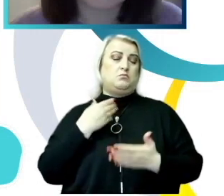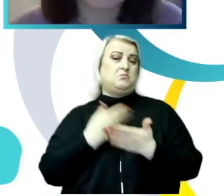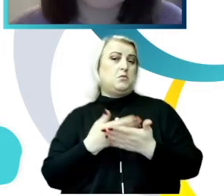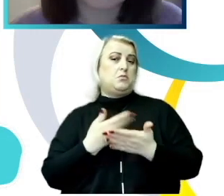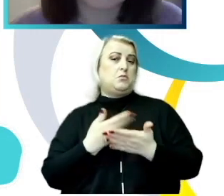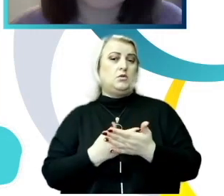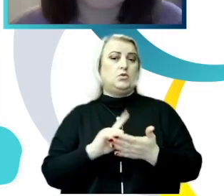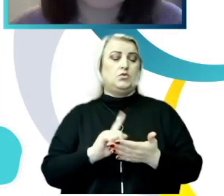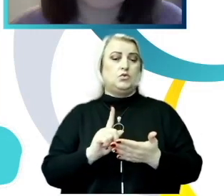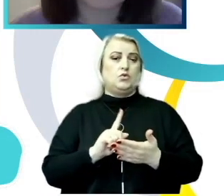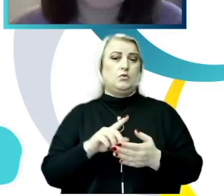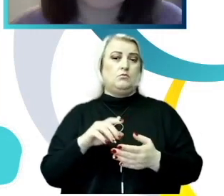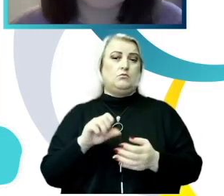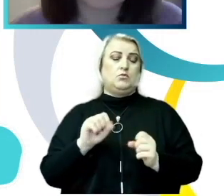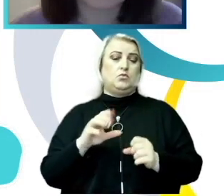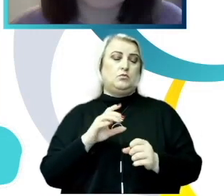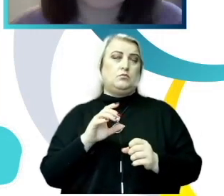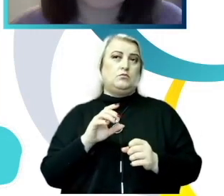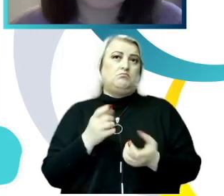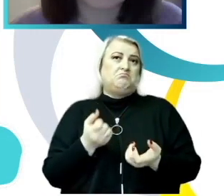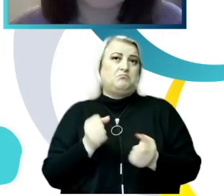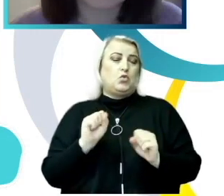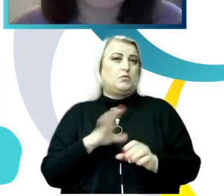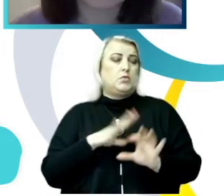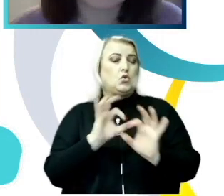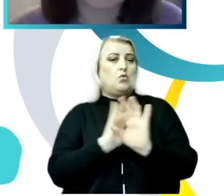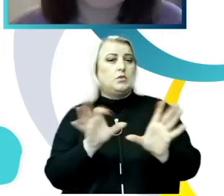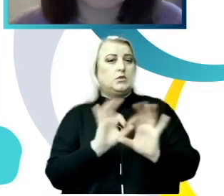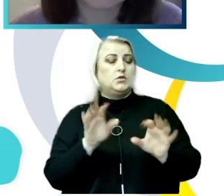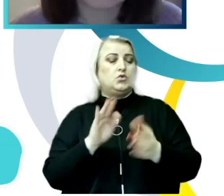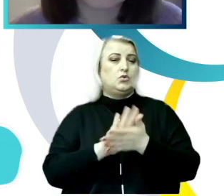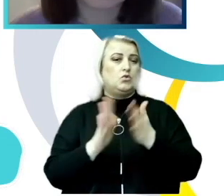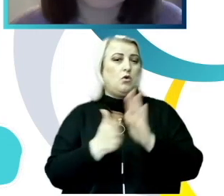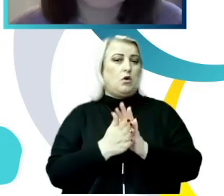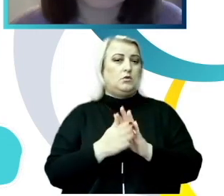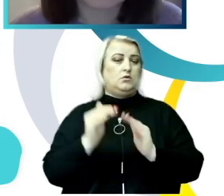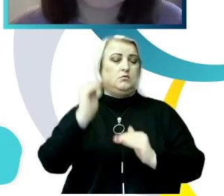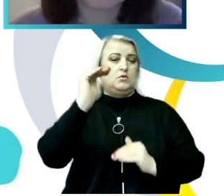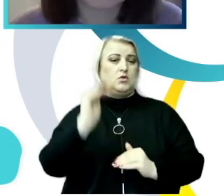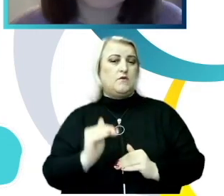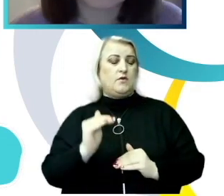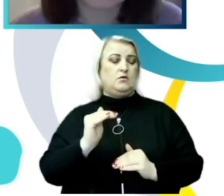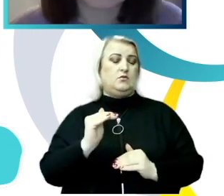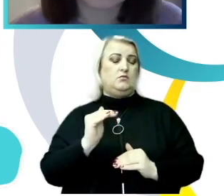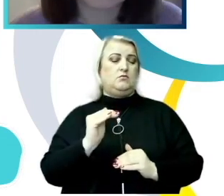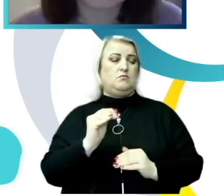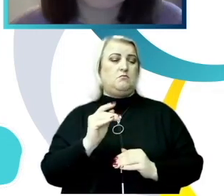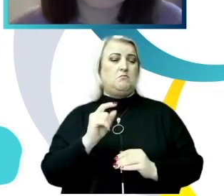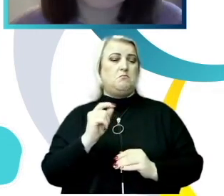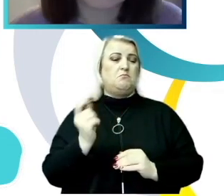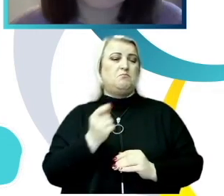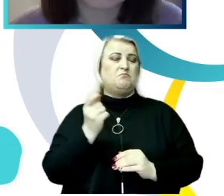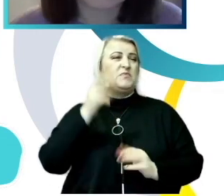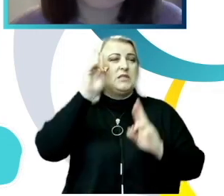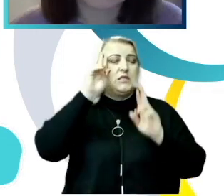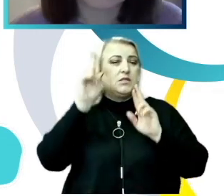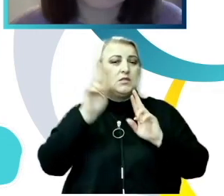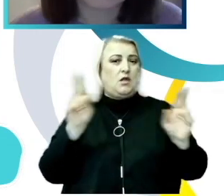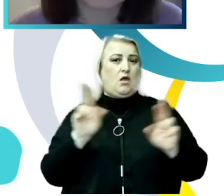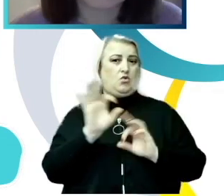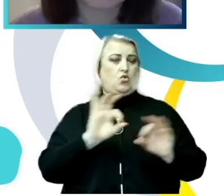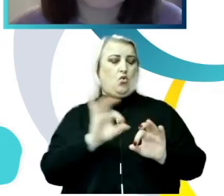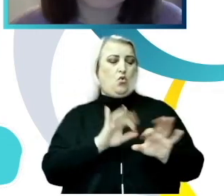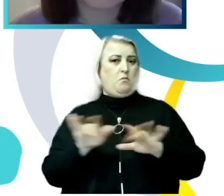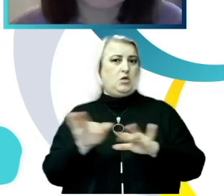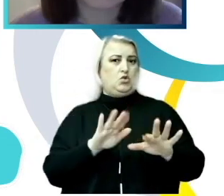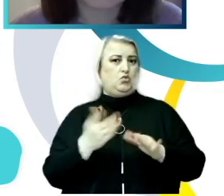ar fi o explicație în situația nivelului scăzut de cunoaștere despre măsurile întreprinse în scop prevenirea și combaterea